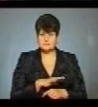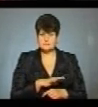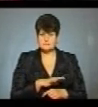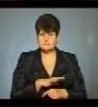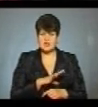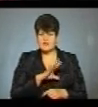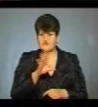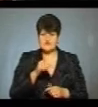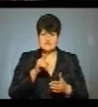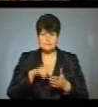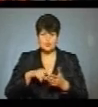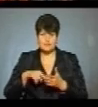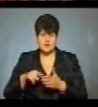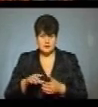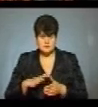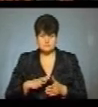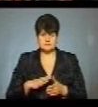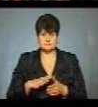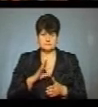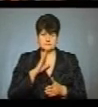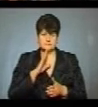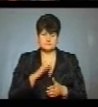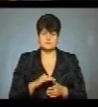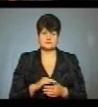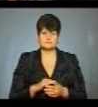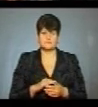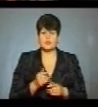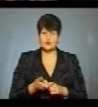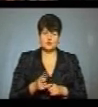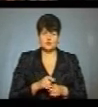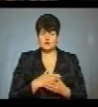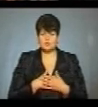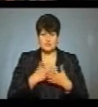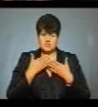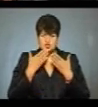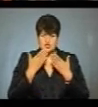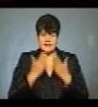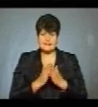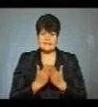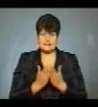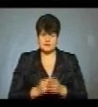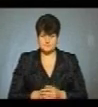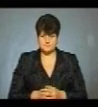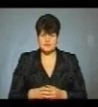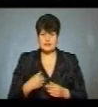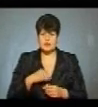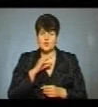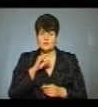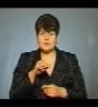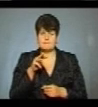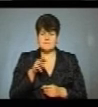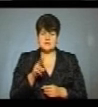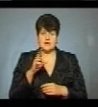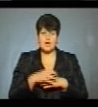ну, всім довіряла і дуже любила читати книги. Я озвучував містера